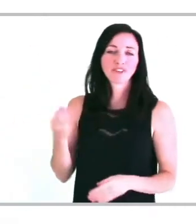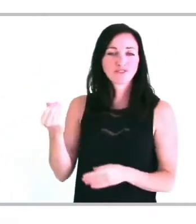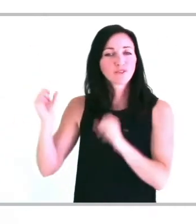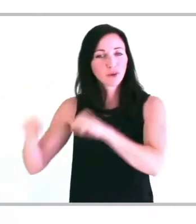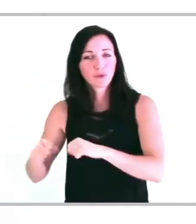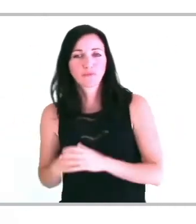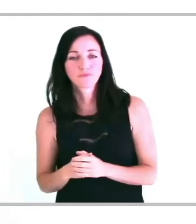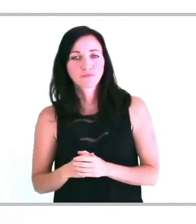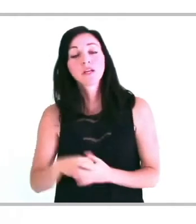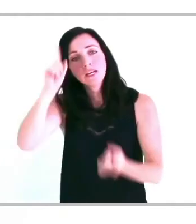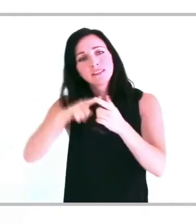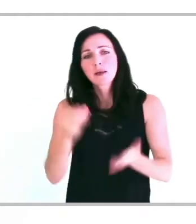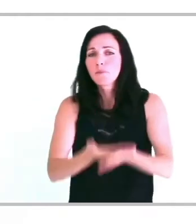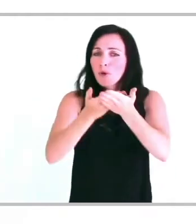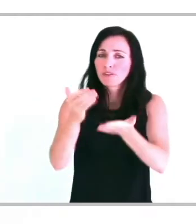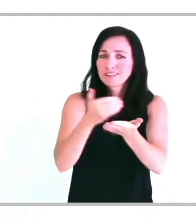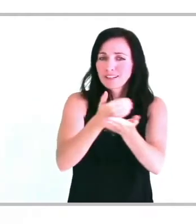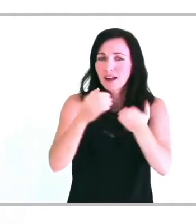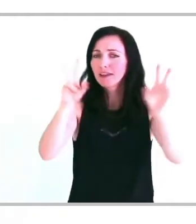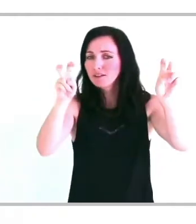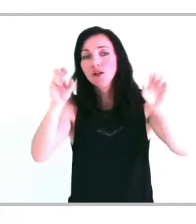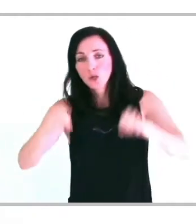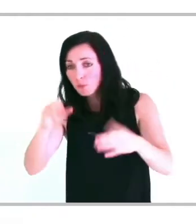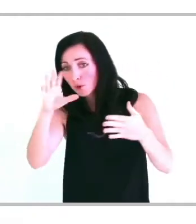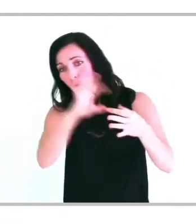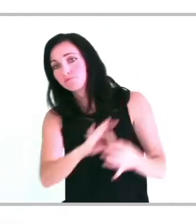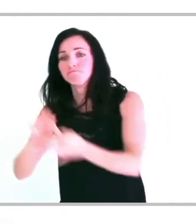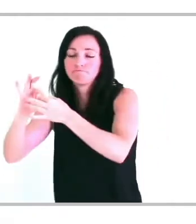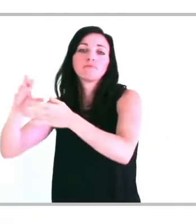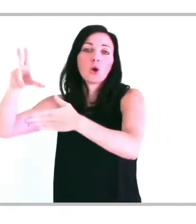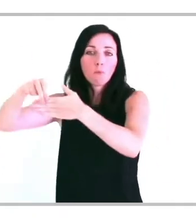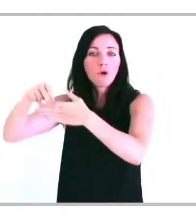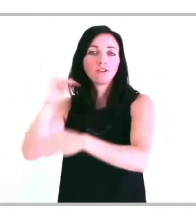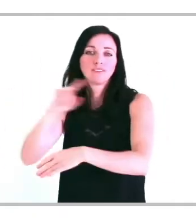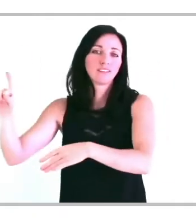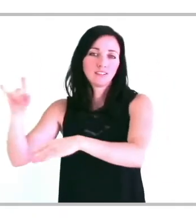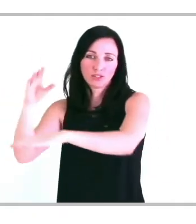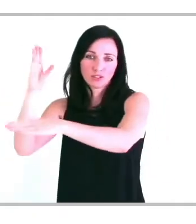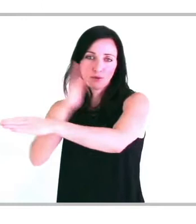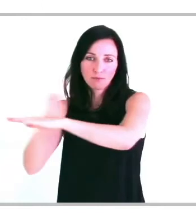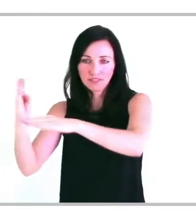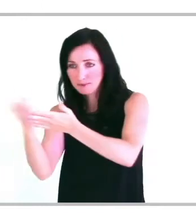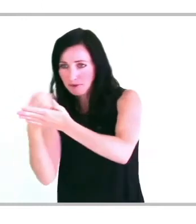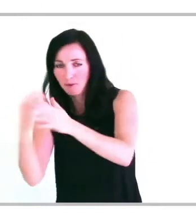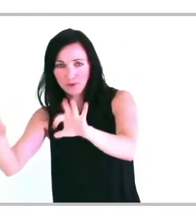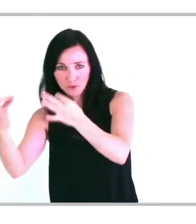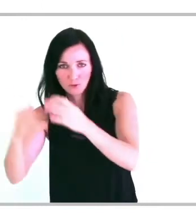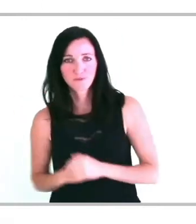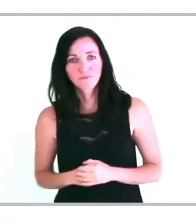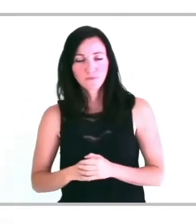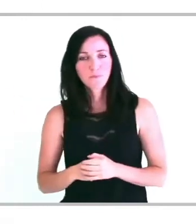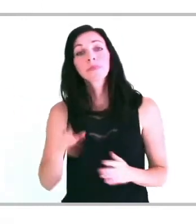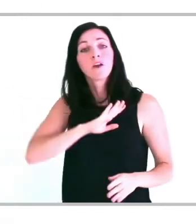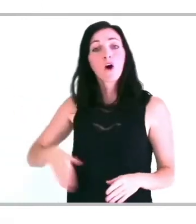salarial. Pour plus d'informations sur le portage salarial, nous vous recommandons d'aller consulter les articles de blog de T